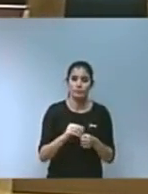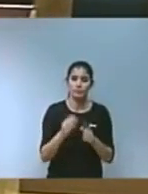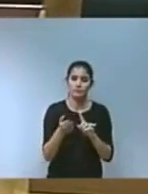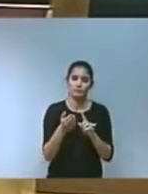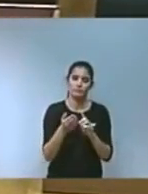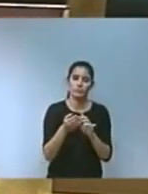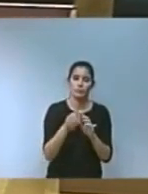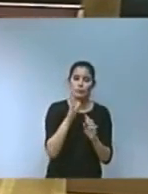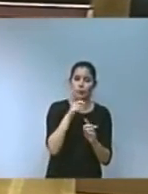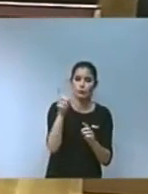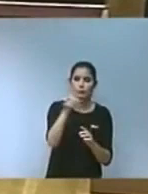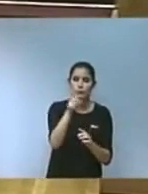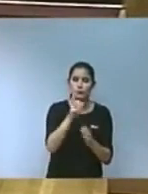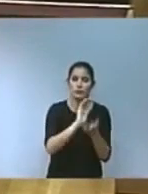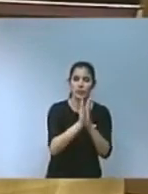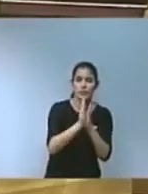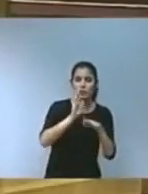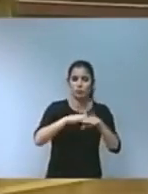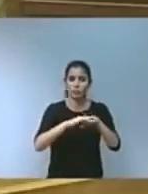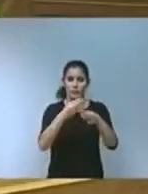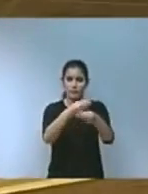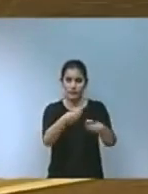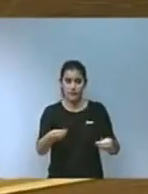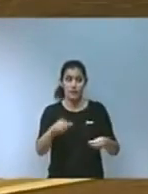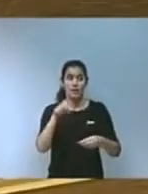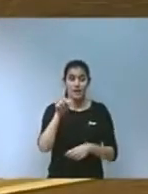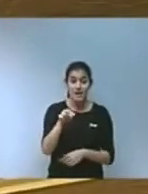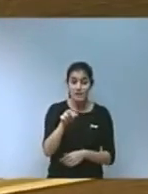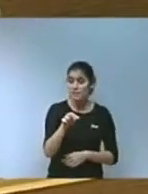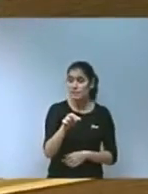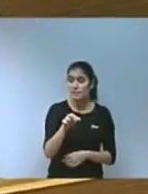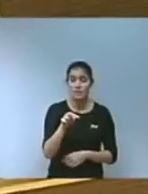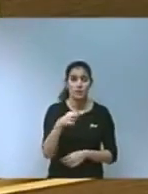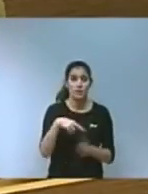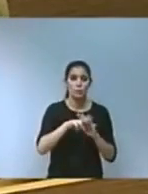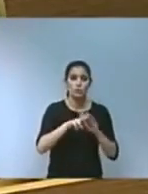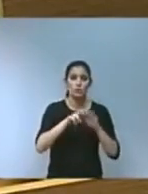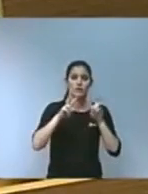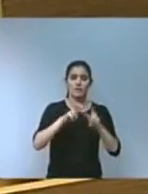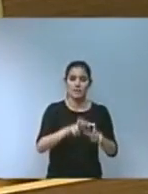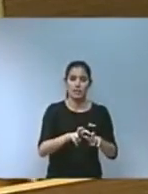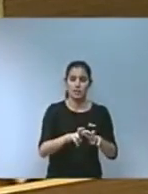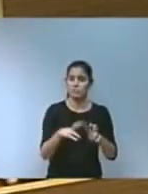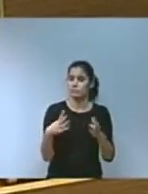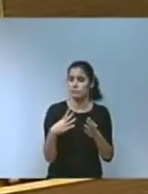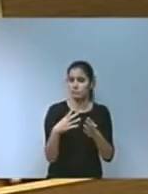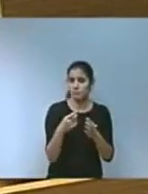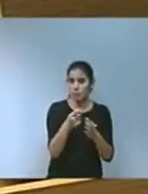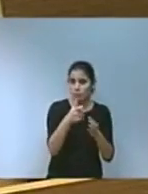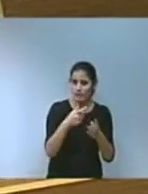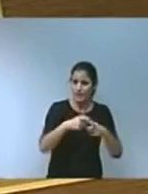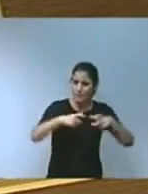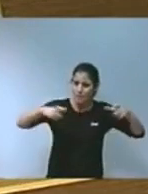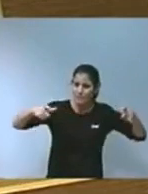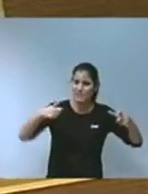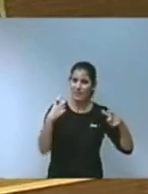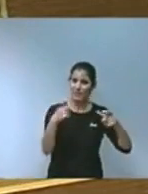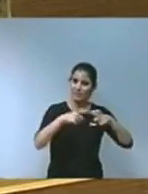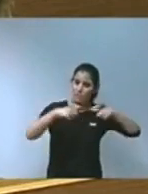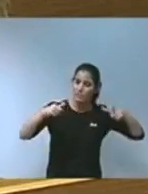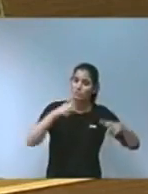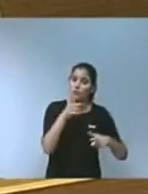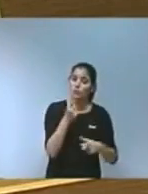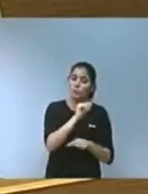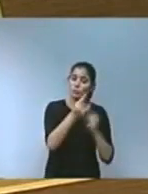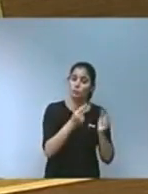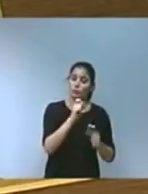vegetal tots els recursos destinats a investigació seran pocs i és per això que reivindicarem una major dotació pressupostària per a